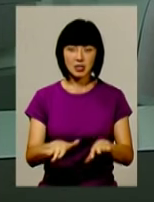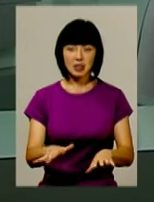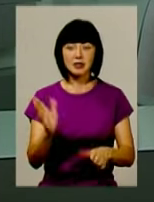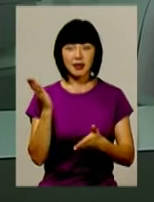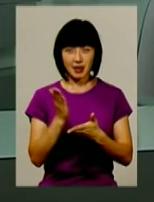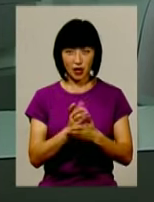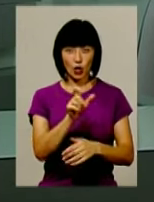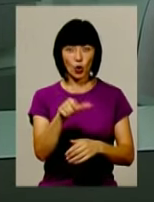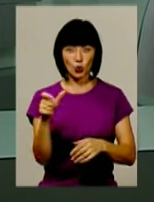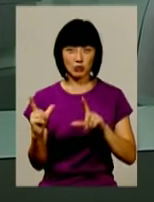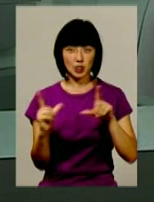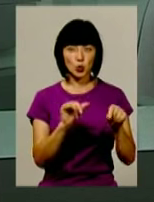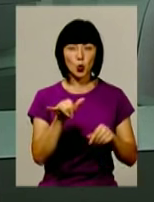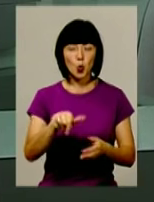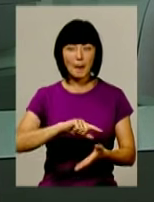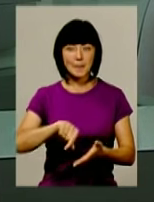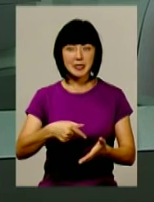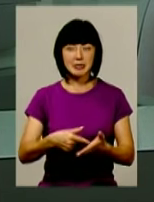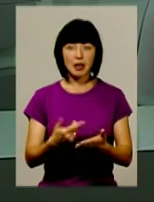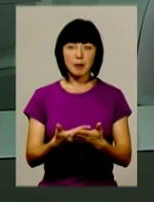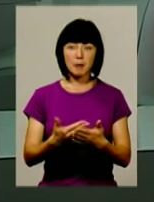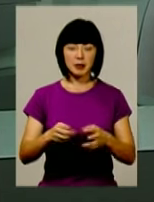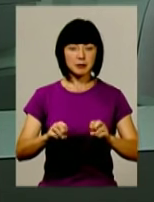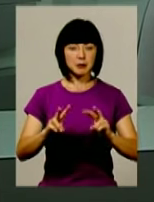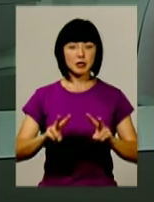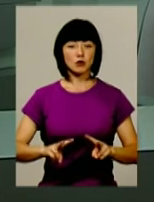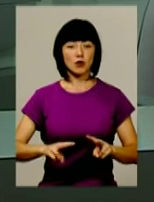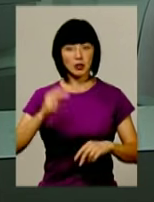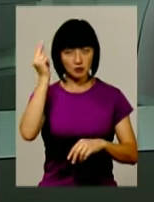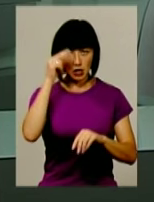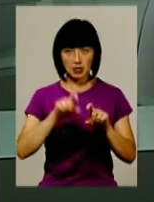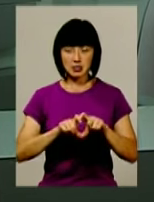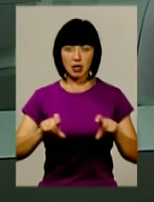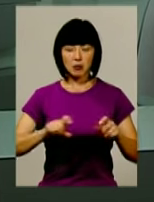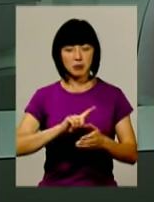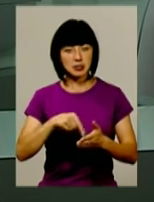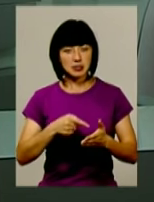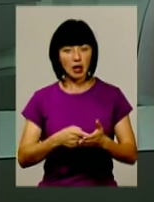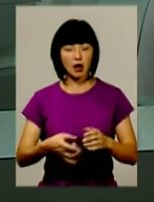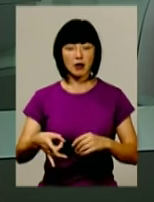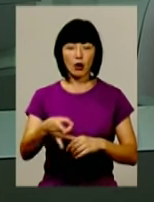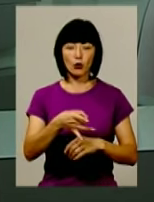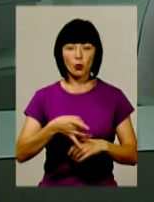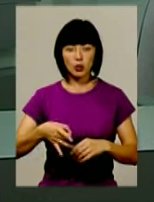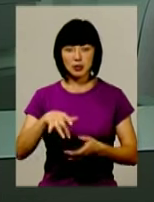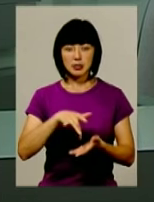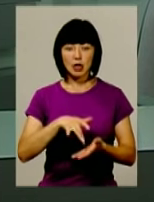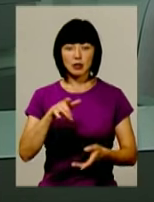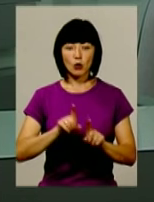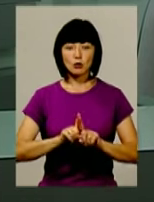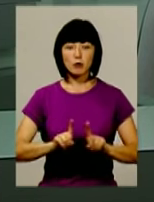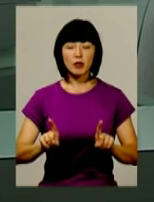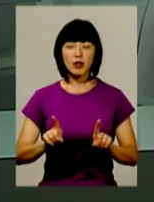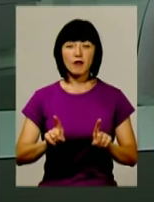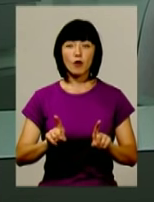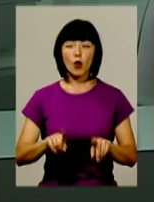у міста, тому що, якщо взяти такі спеціалізовані навчальні заклади у містах, у районних центрах, особливо ті,